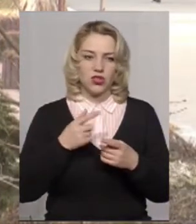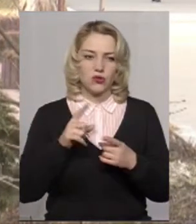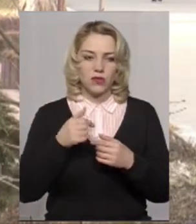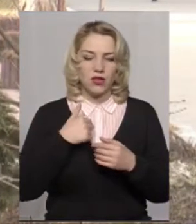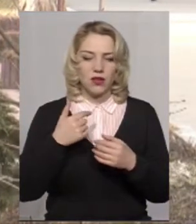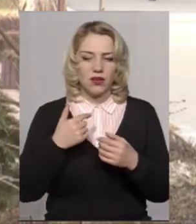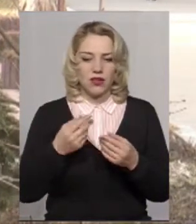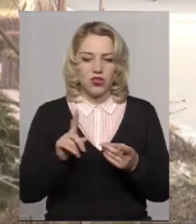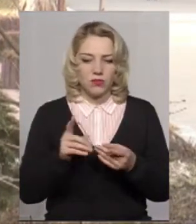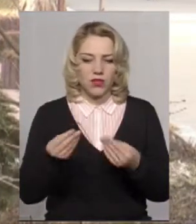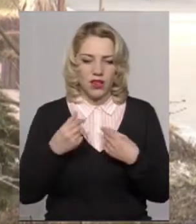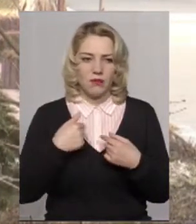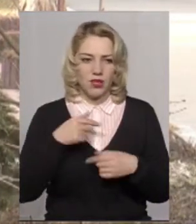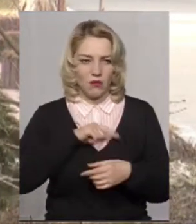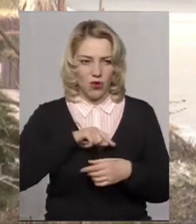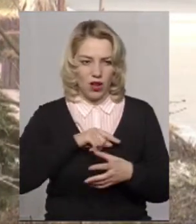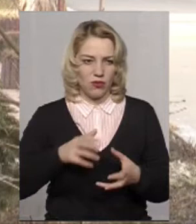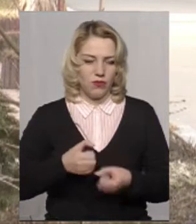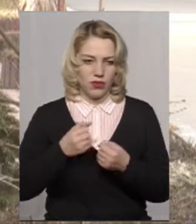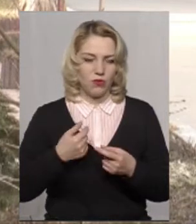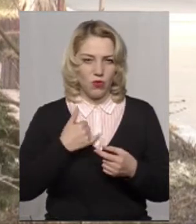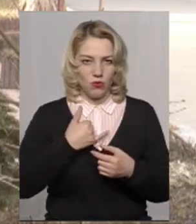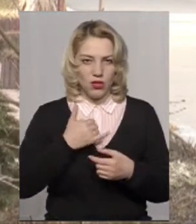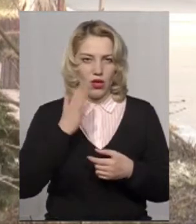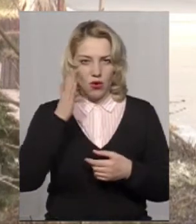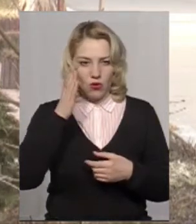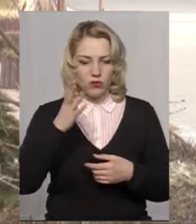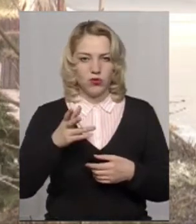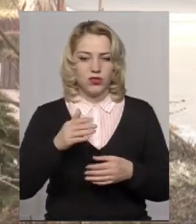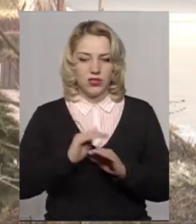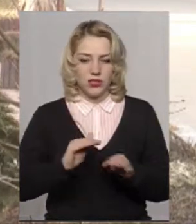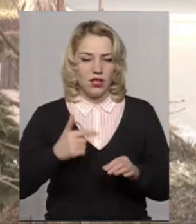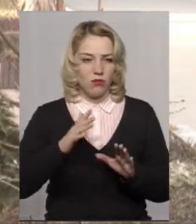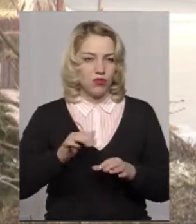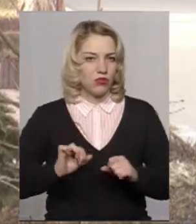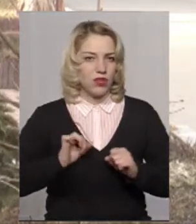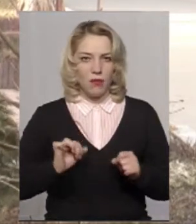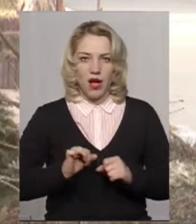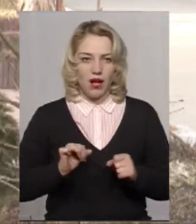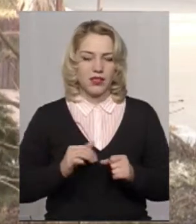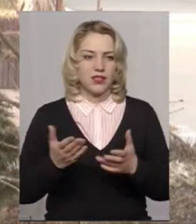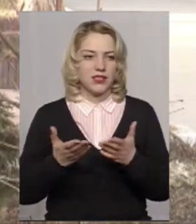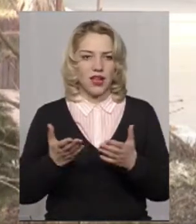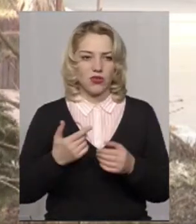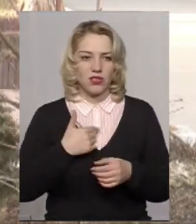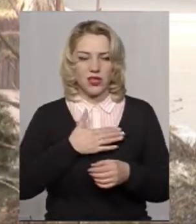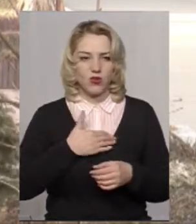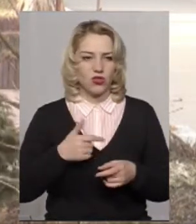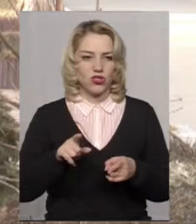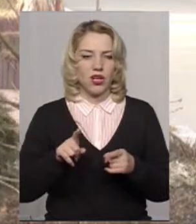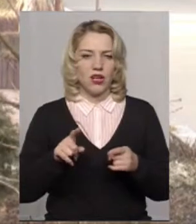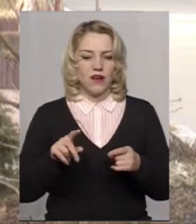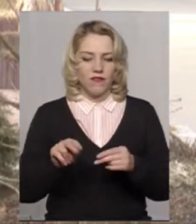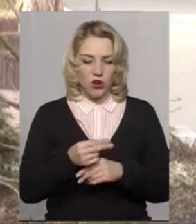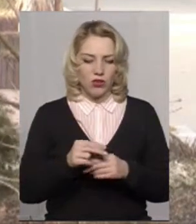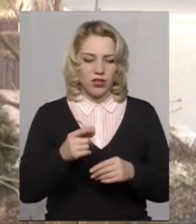почуло, і дали мені таку моральну підтримку. У мене колись будуть діти, і я буду намагатися якось, по-перше, мені хочеться так, щоб виходити свою дитину,